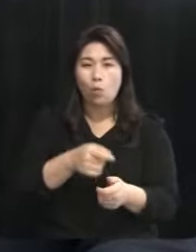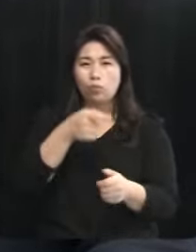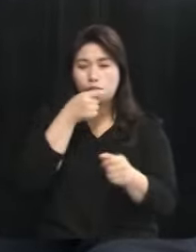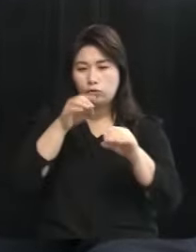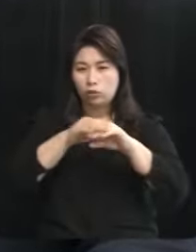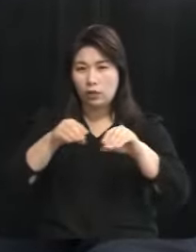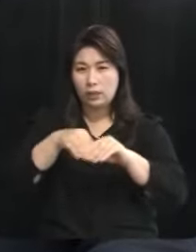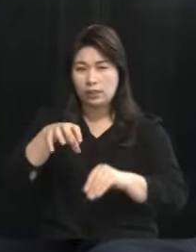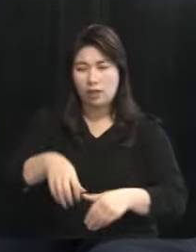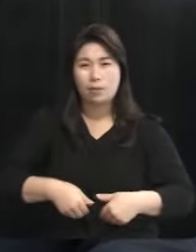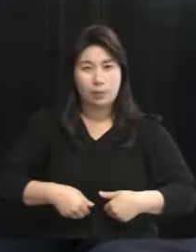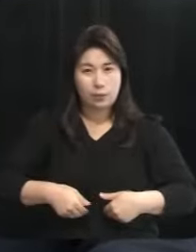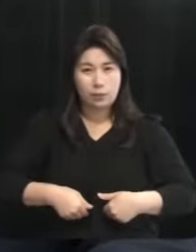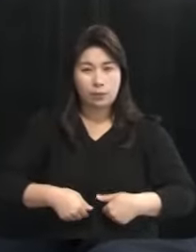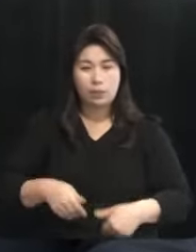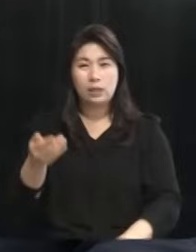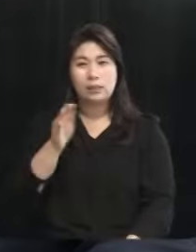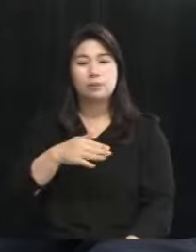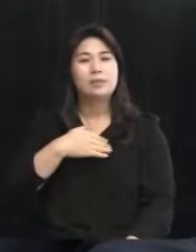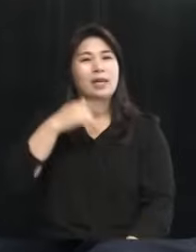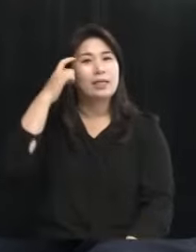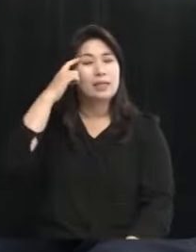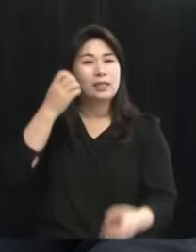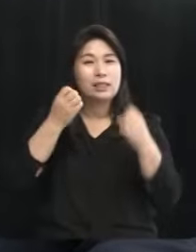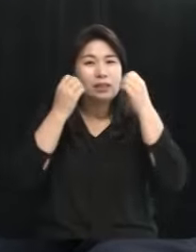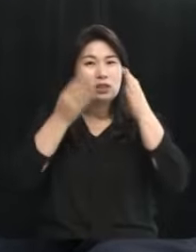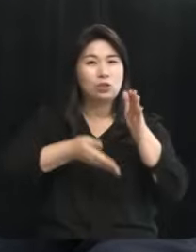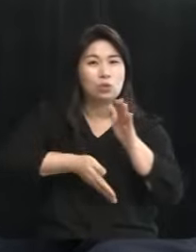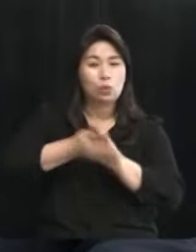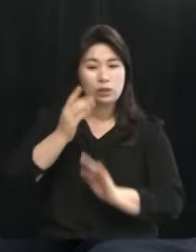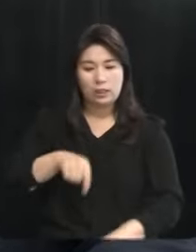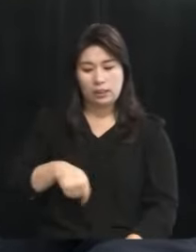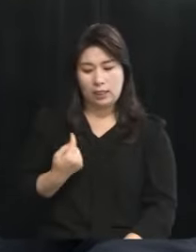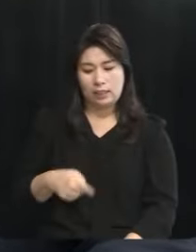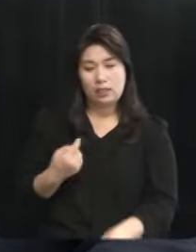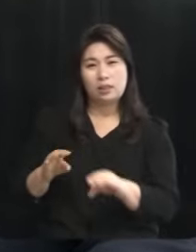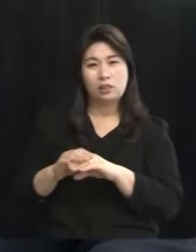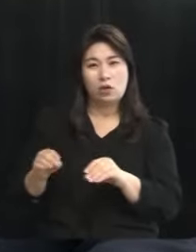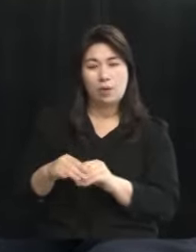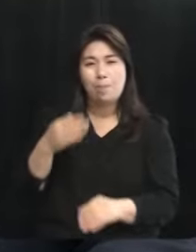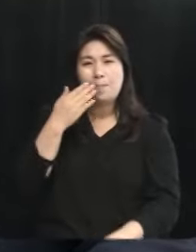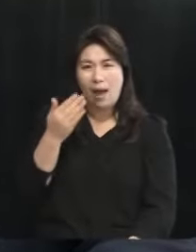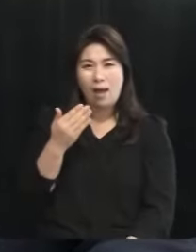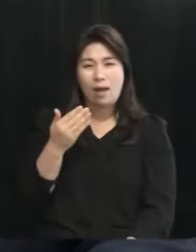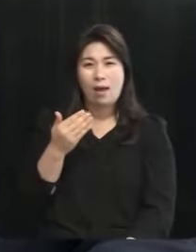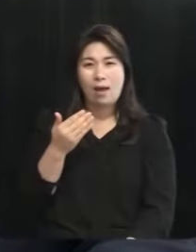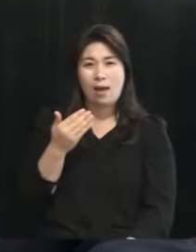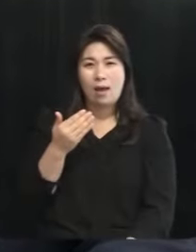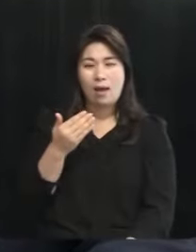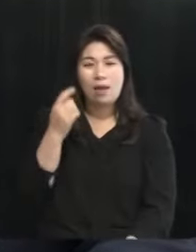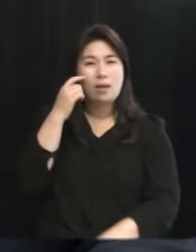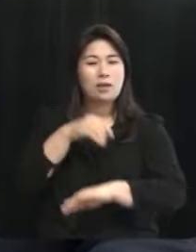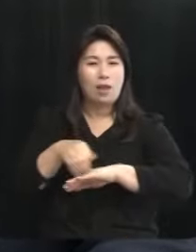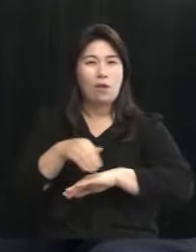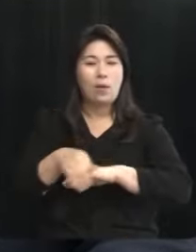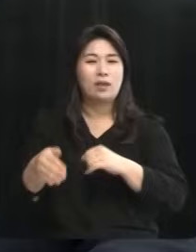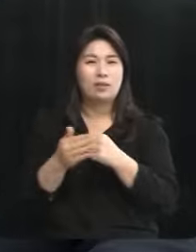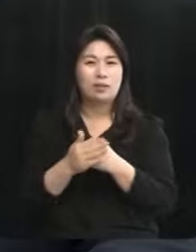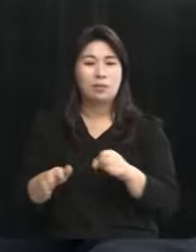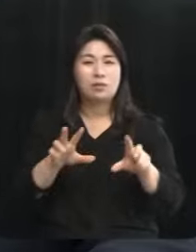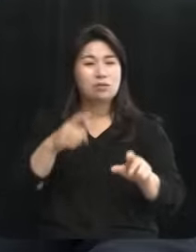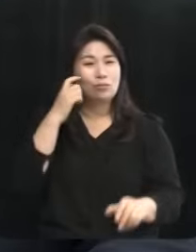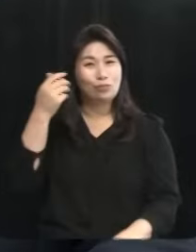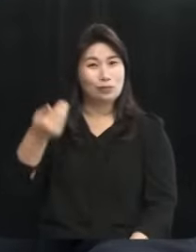가게 되어 있죠 그러나 지금 제가 생각하는 신도시는 자체 처리가 가능한 그런 신도시 개발이기 때문에 지금